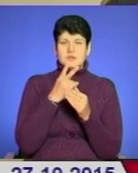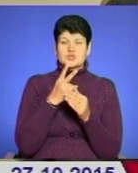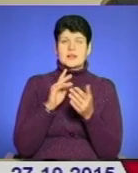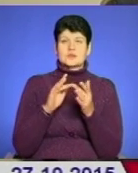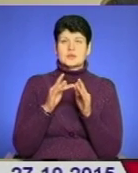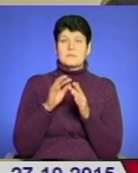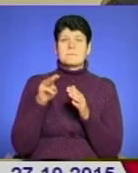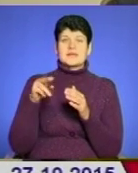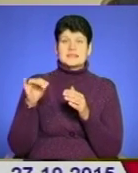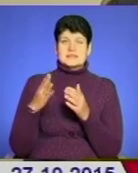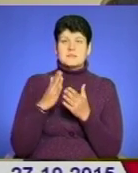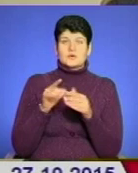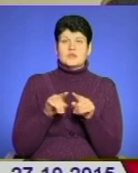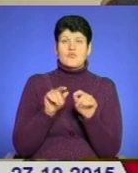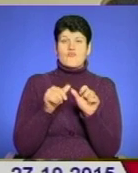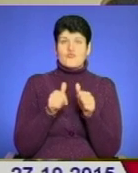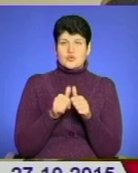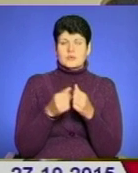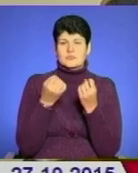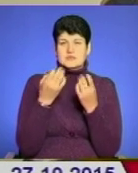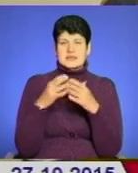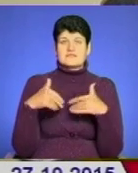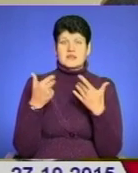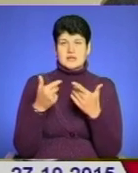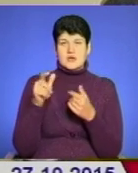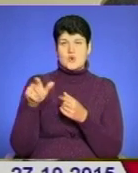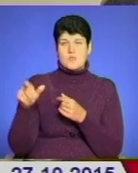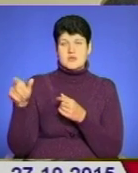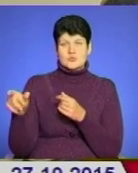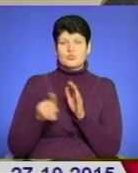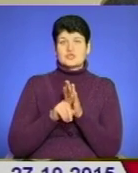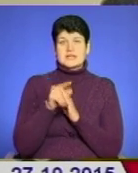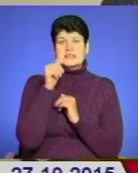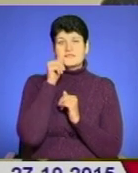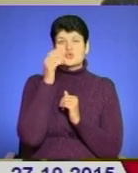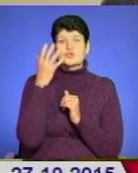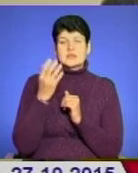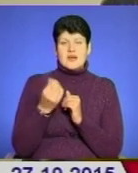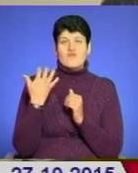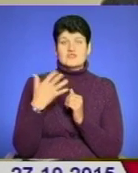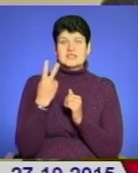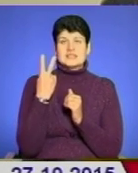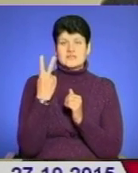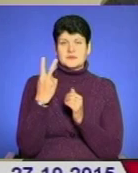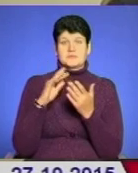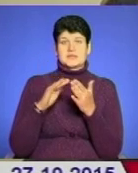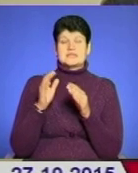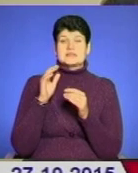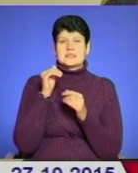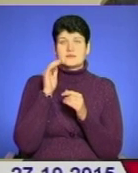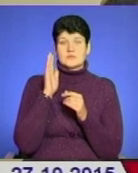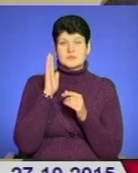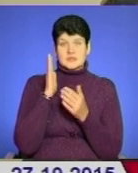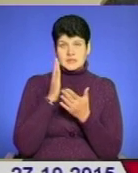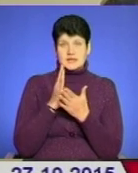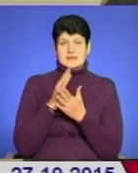петиція має таку ж саму форму, як звичайне звернення громадян. Тому починаючи з завтрашнього дня, вже дві петиції в нас є на сайті. завтрашнього дня вони почнуть